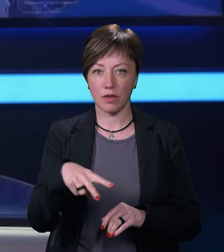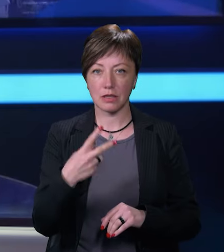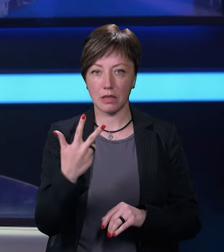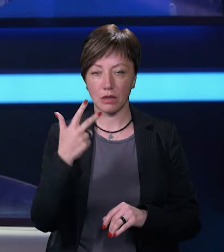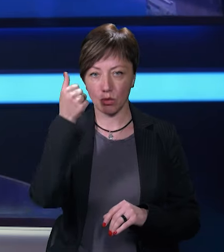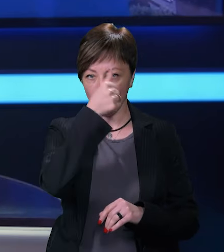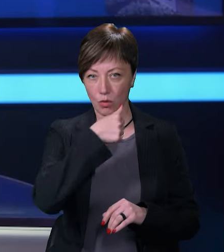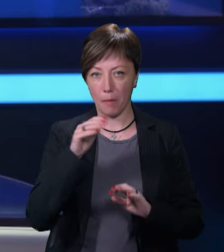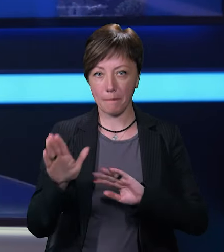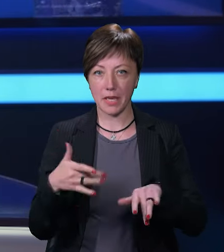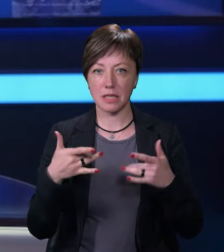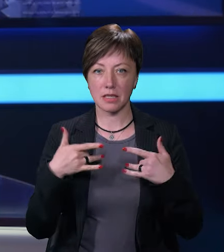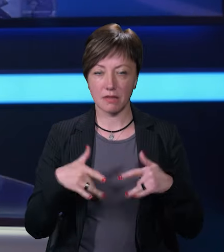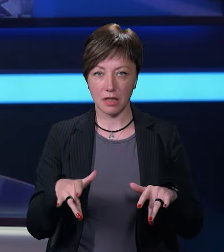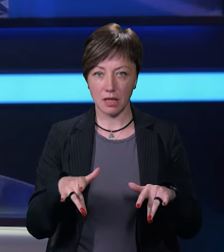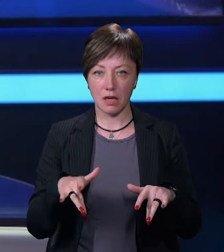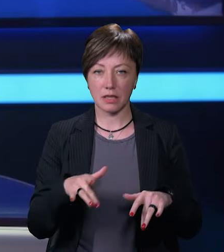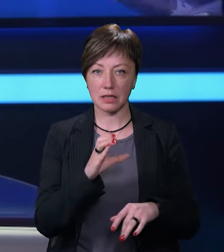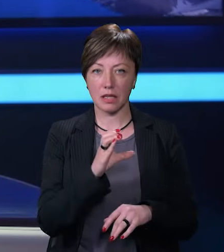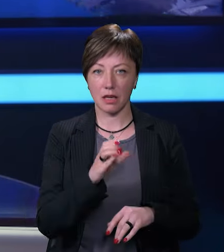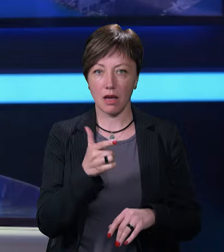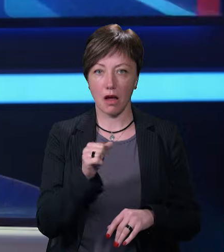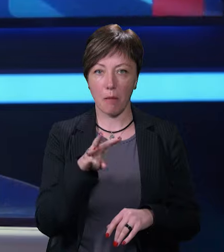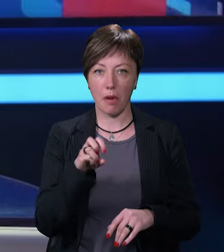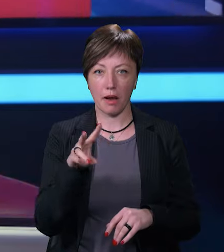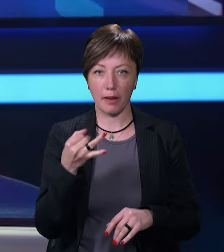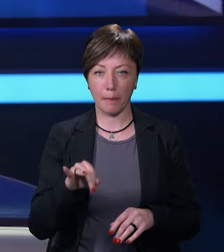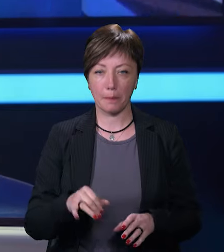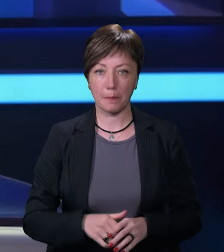року після звільнення з посади Сергія Гамалія.